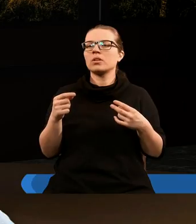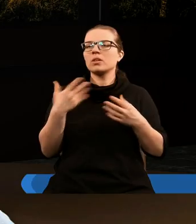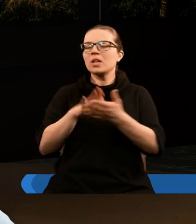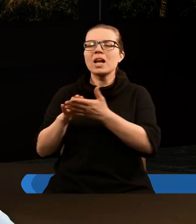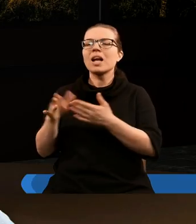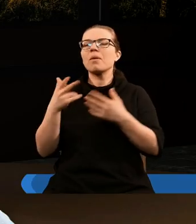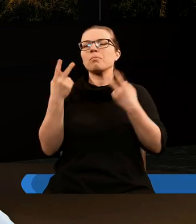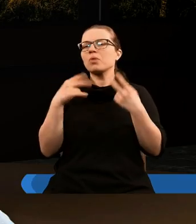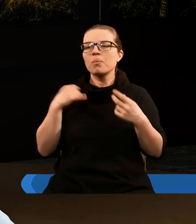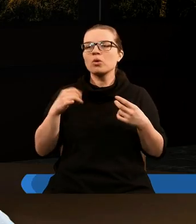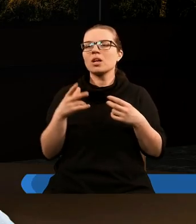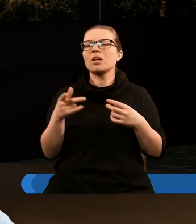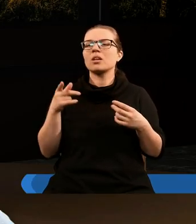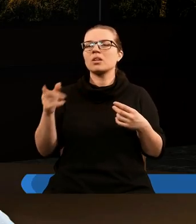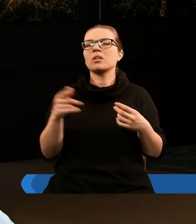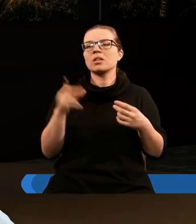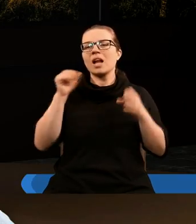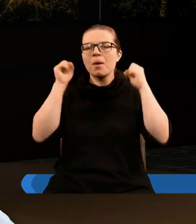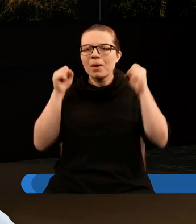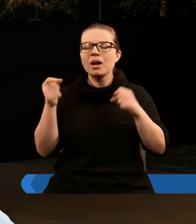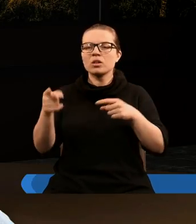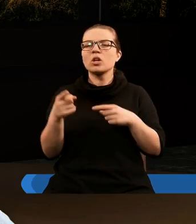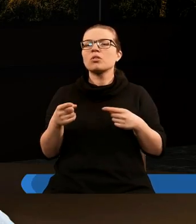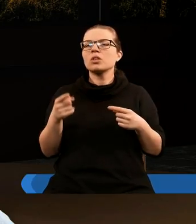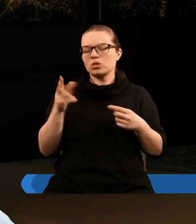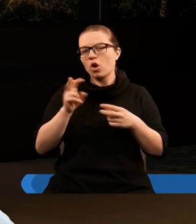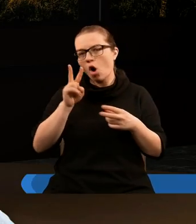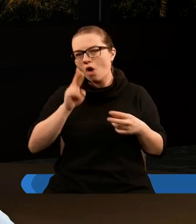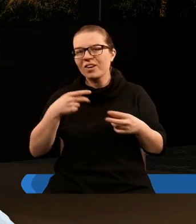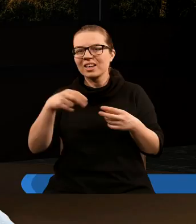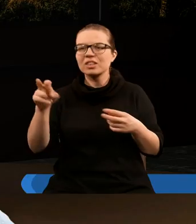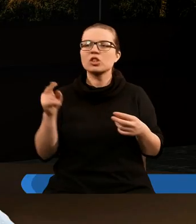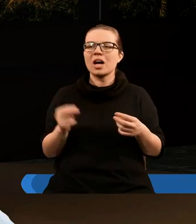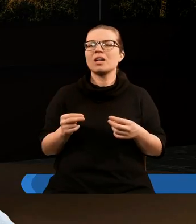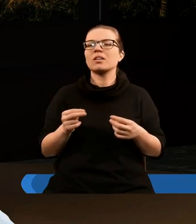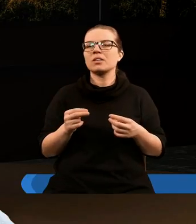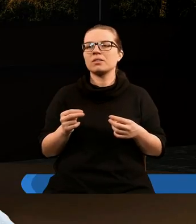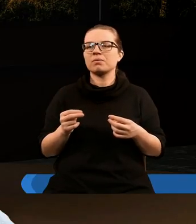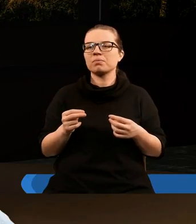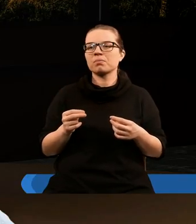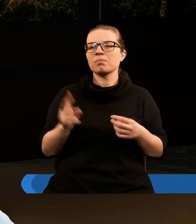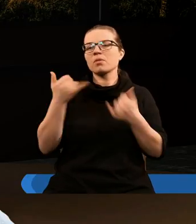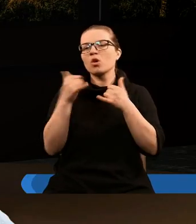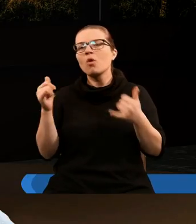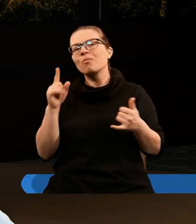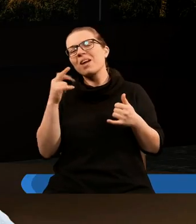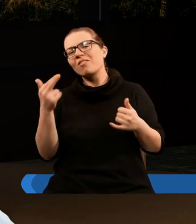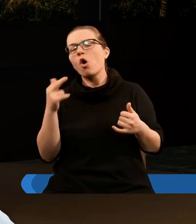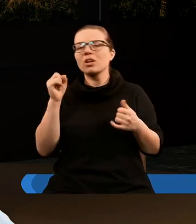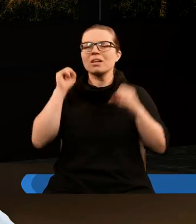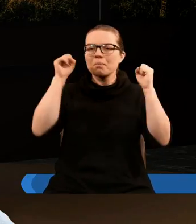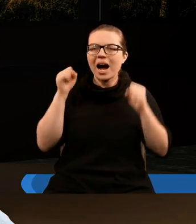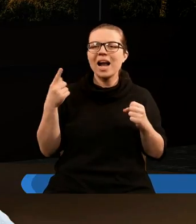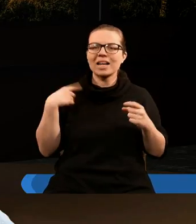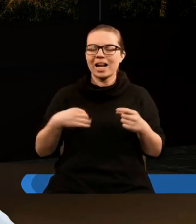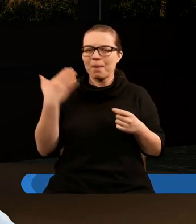skalali z kobietami, są bowiem czyści, podążają za barankiem dokądkolwiek idzie. Zostali oni wykupieni pomiędzy ludzi jako pierwociny dla Boga i dla baranka.